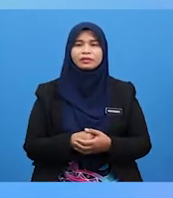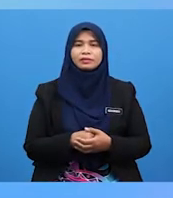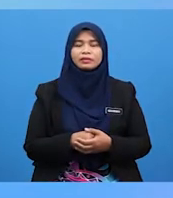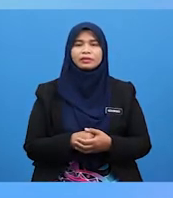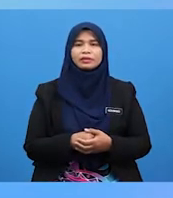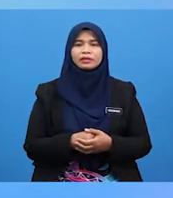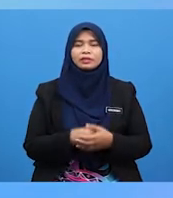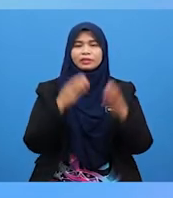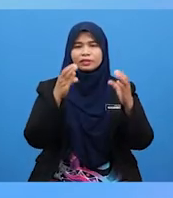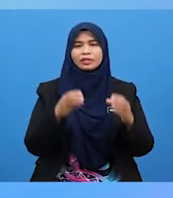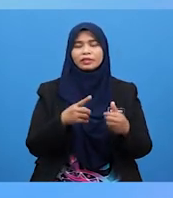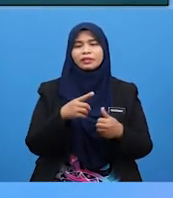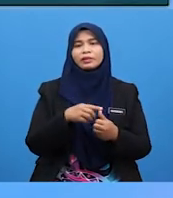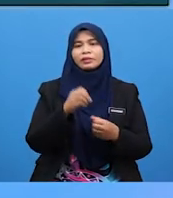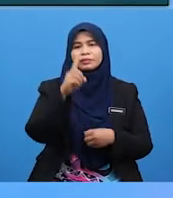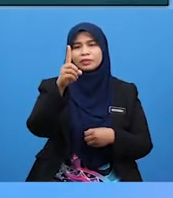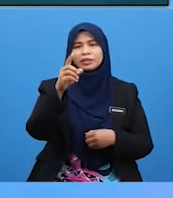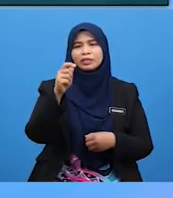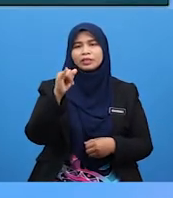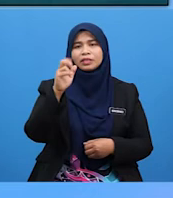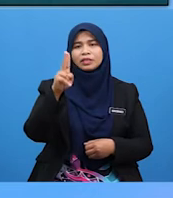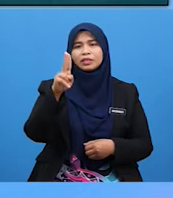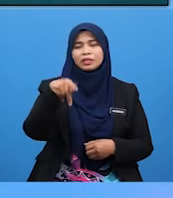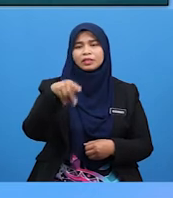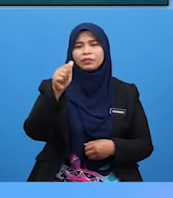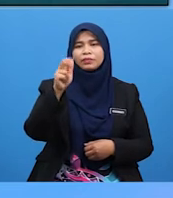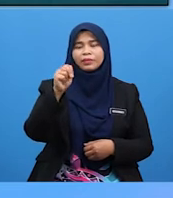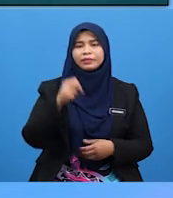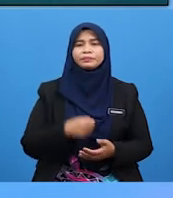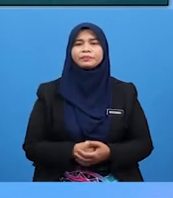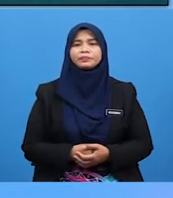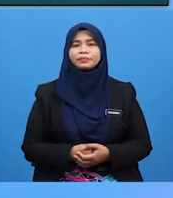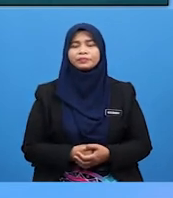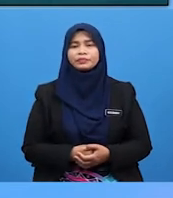Cara yang pertama adalah melalui tiupan.